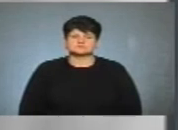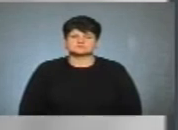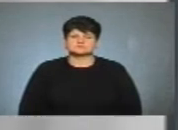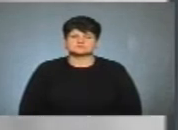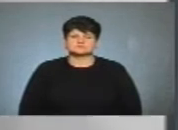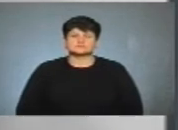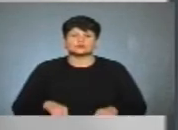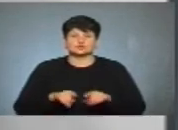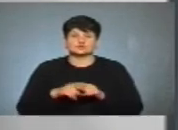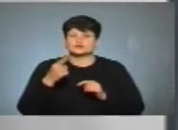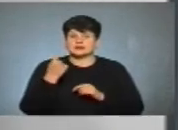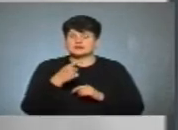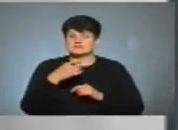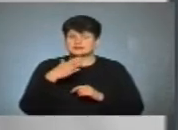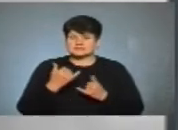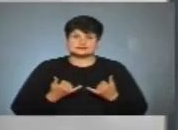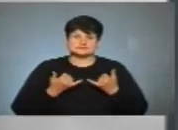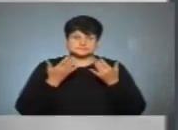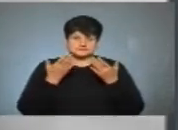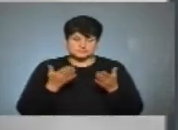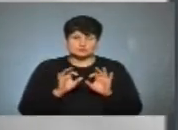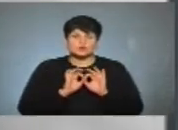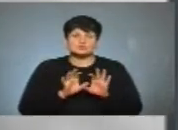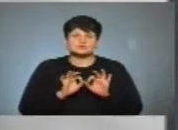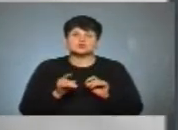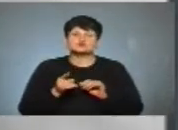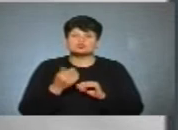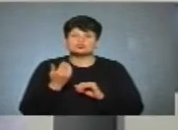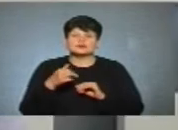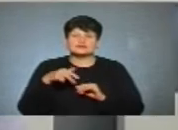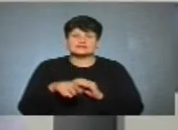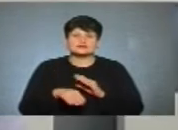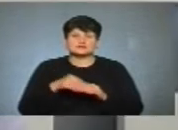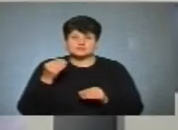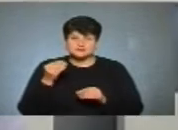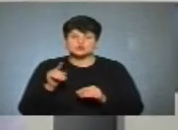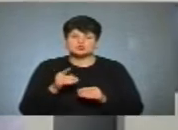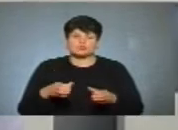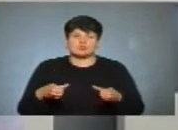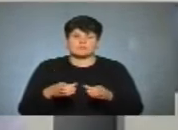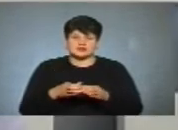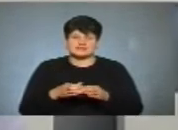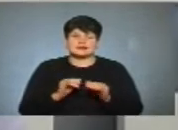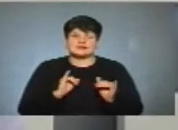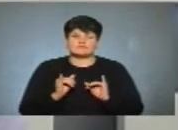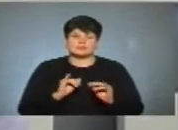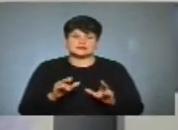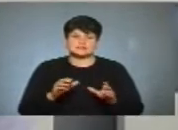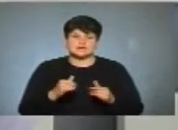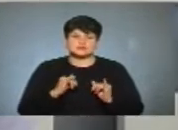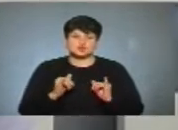Отож, хвилина часу для нашого кандидата, розповісти, чому вийдете на вибори і чому із партії «Європейська Солідарність».